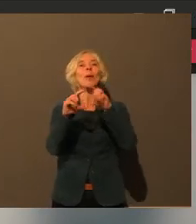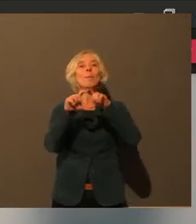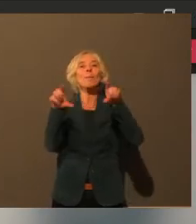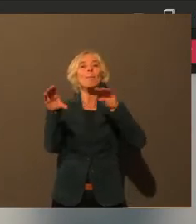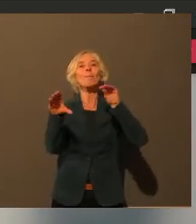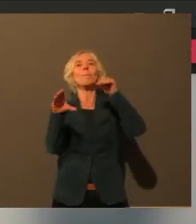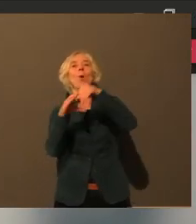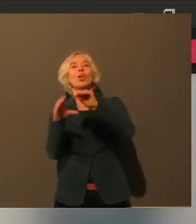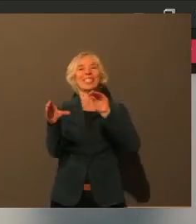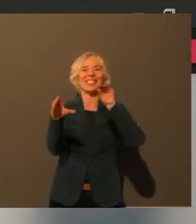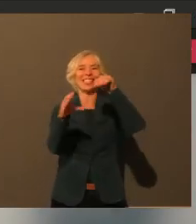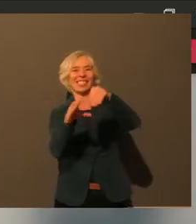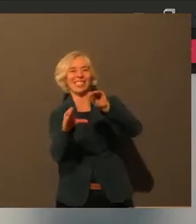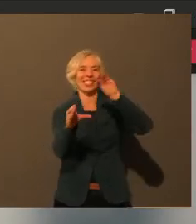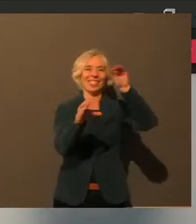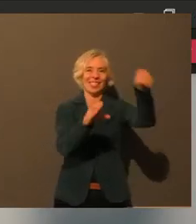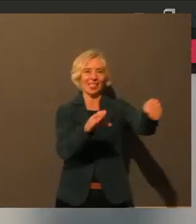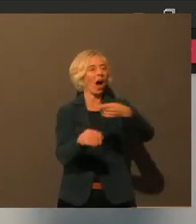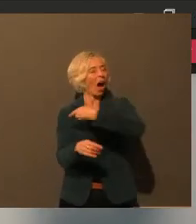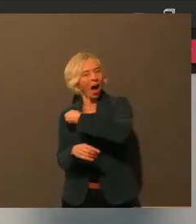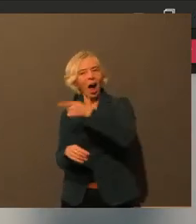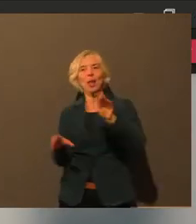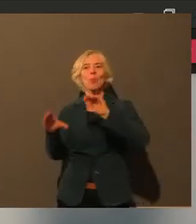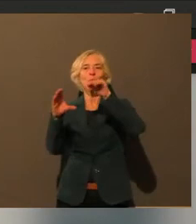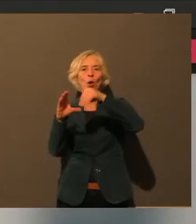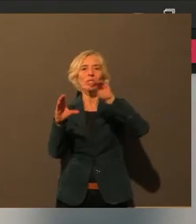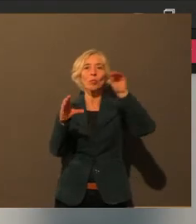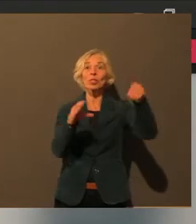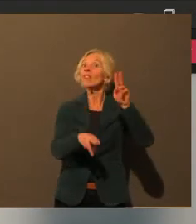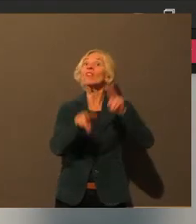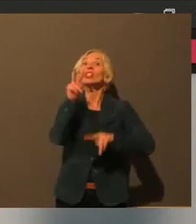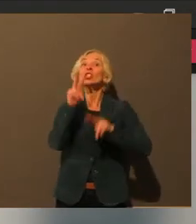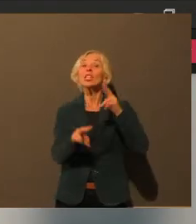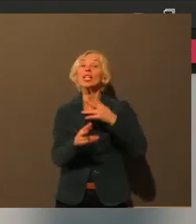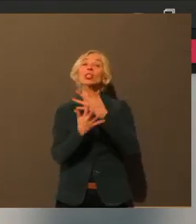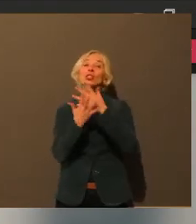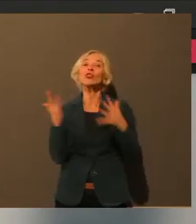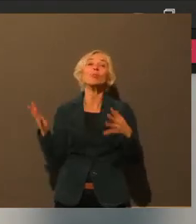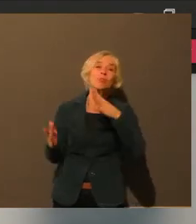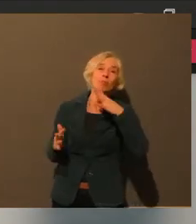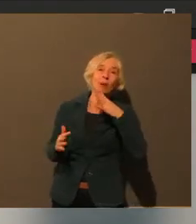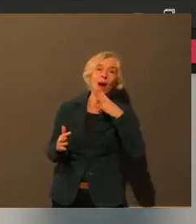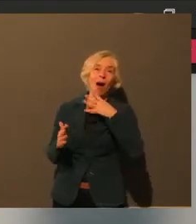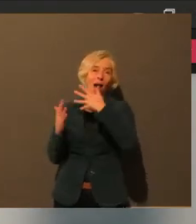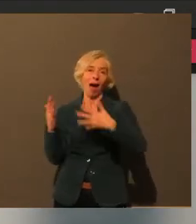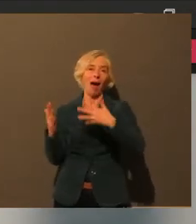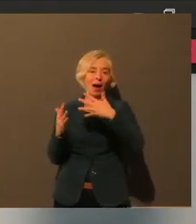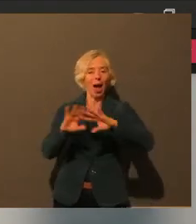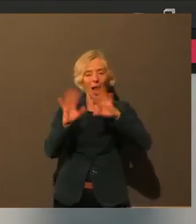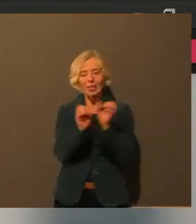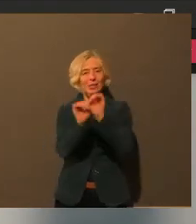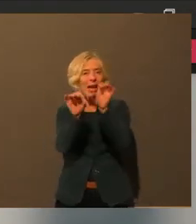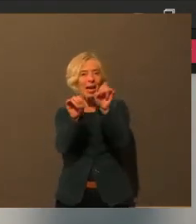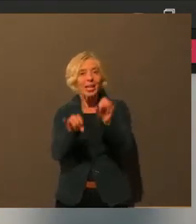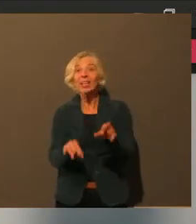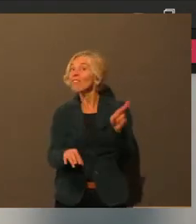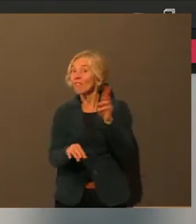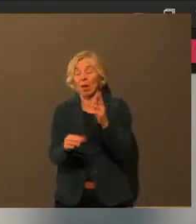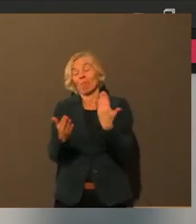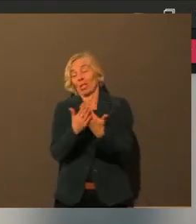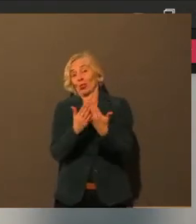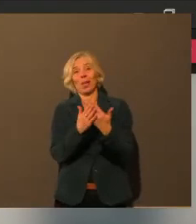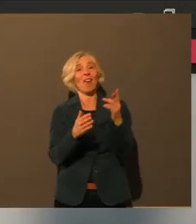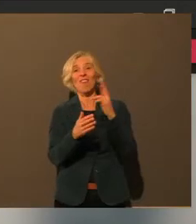Briefkästen liegen müsste, wo wir auch noch mal auf unsere verschiedenen Sprachangebote auch hinweisen, damit also auch diejenigen, der deutschen Sprache nicht